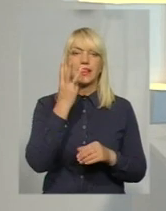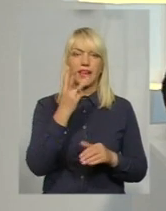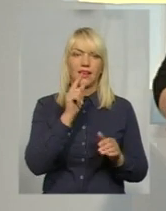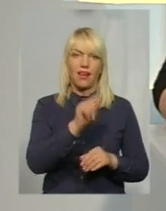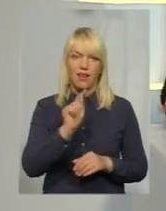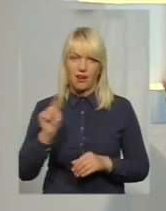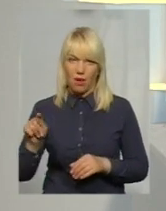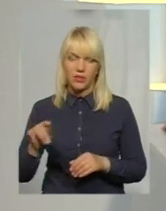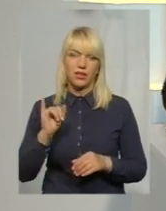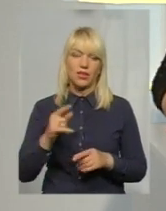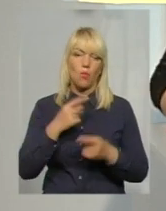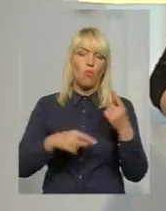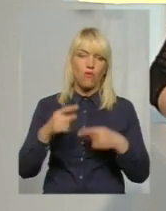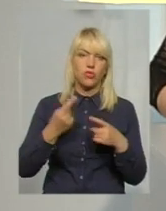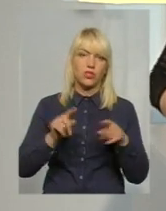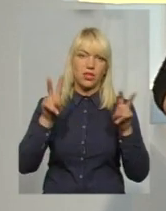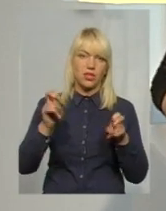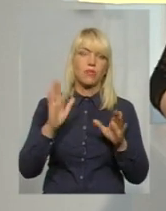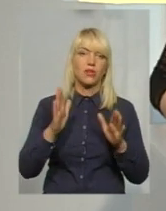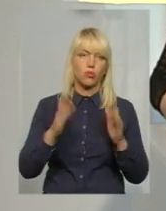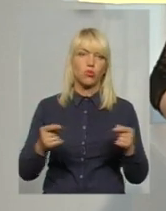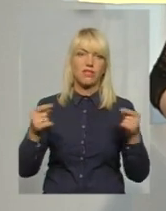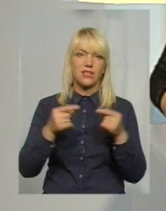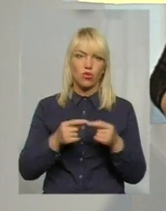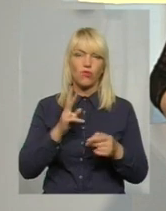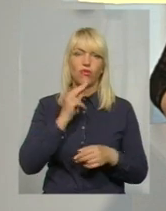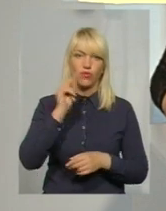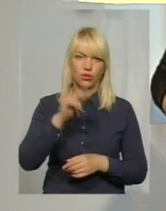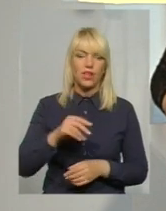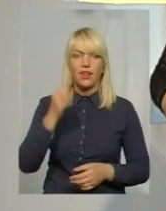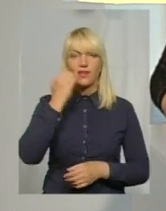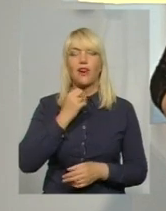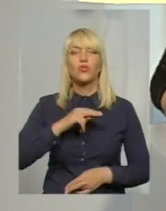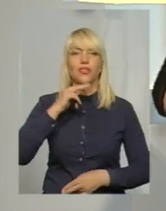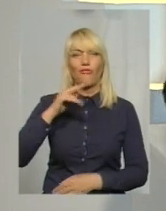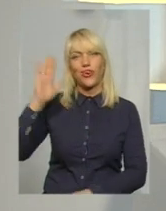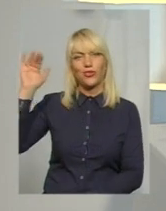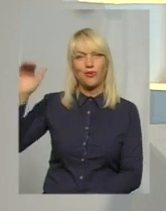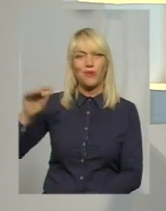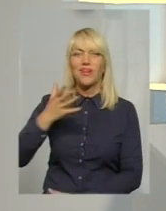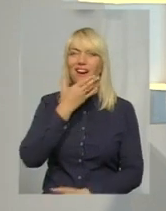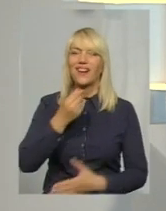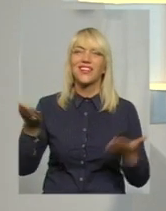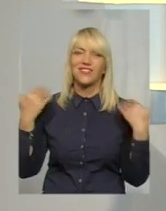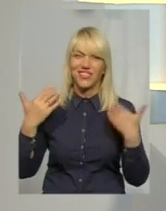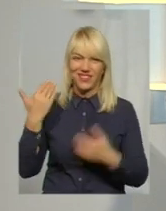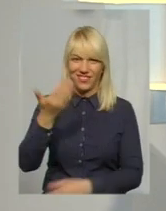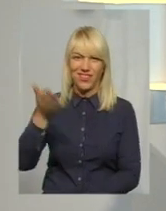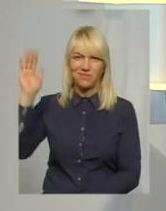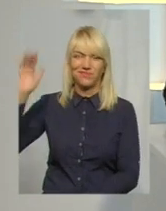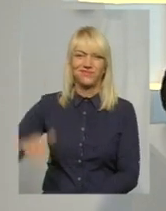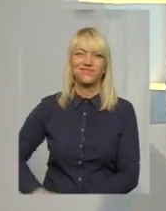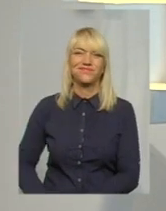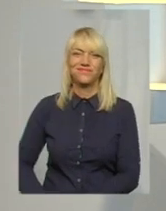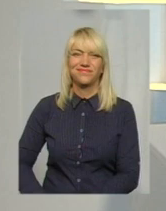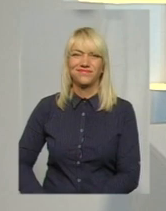повернемось до неї, як тільки буде встановлено винуватців. Усім дякую за увагу. Гарних вихідних. Зустрінемось уже з понеділка.